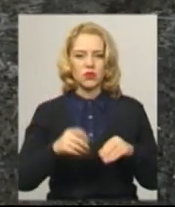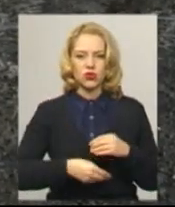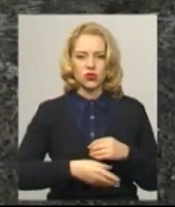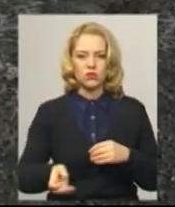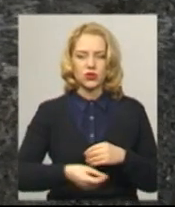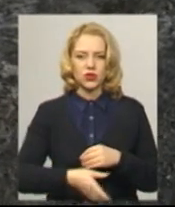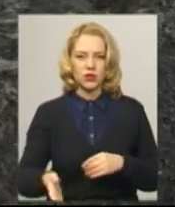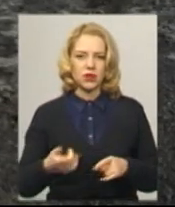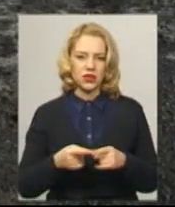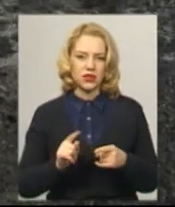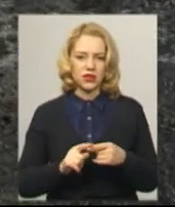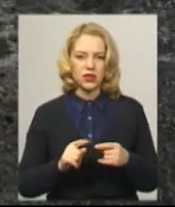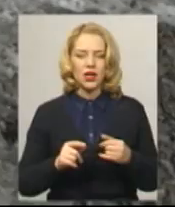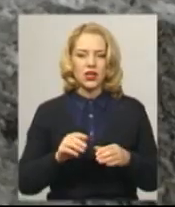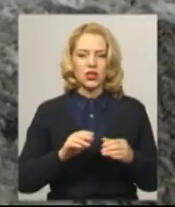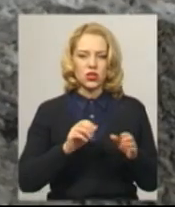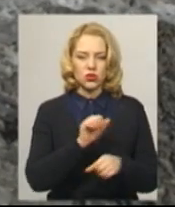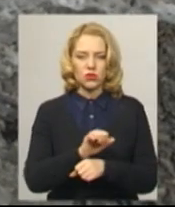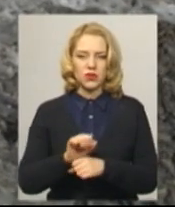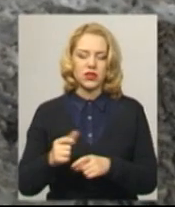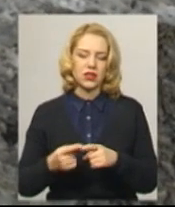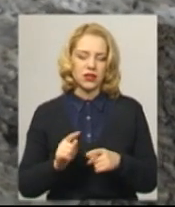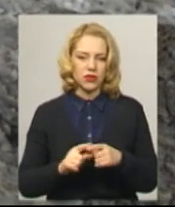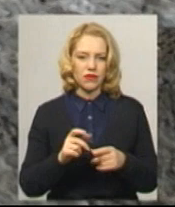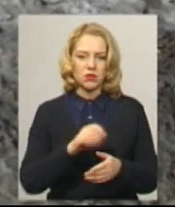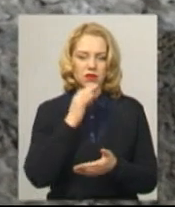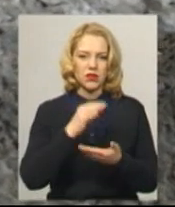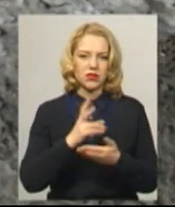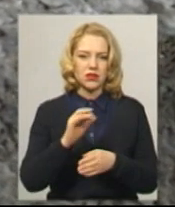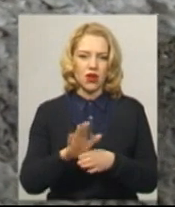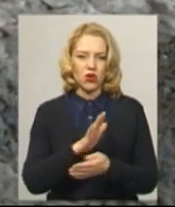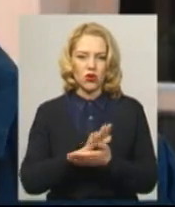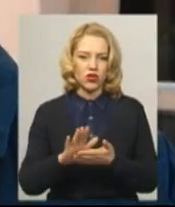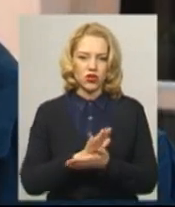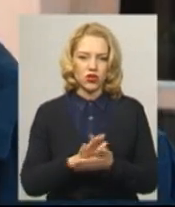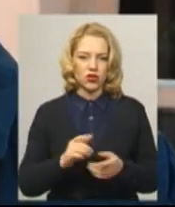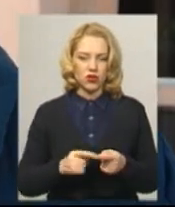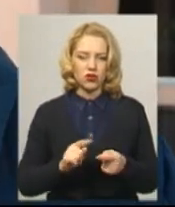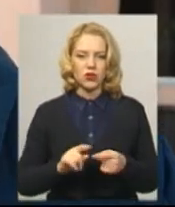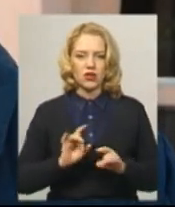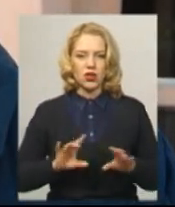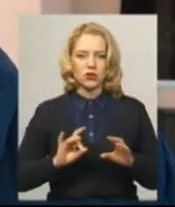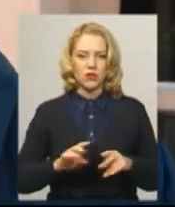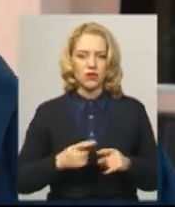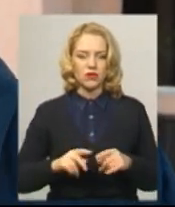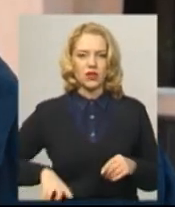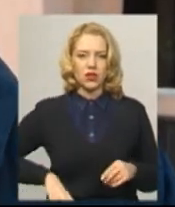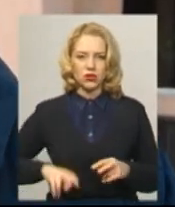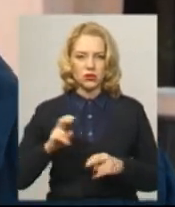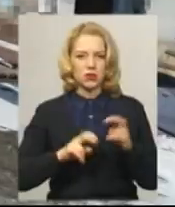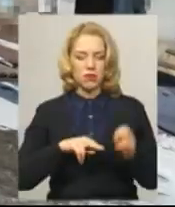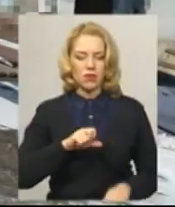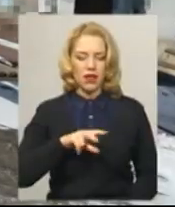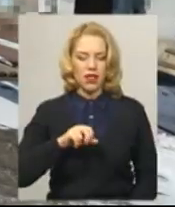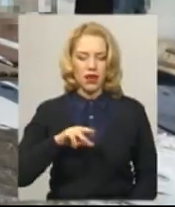транспорту. Саме це підприємство відповідає за їх розчистку. Про це розповів директор підприємства Віктор Паламарчук. За його